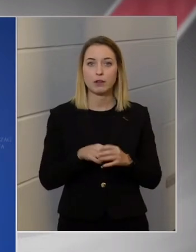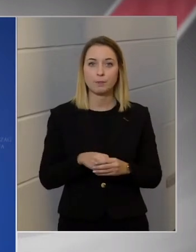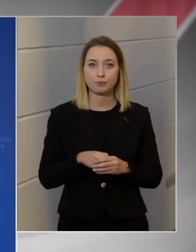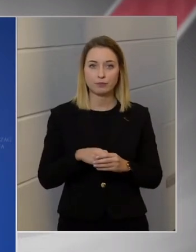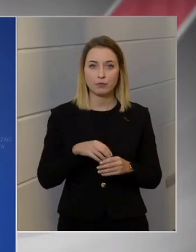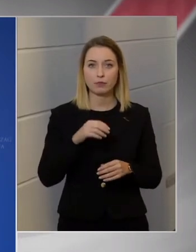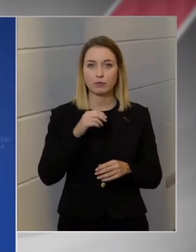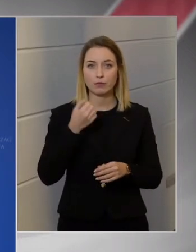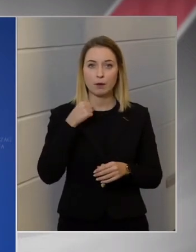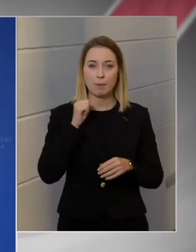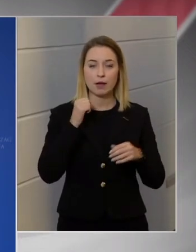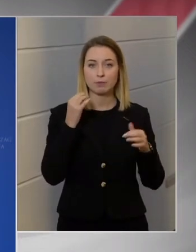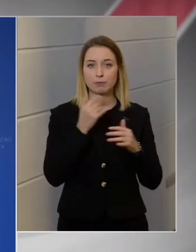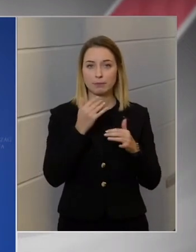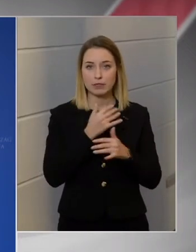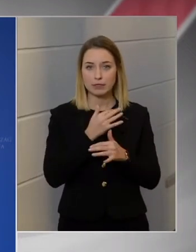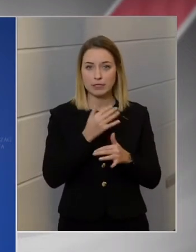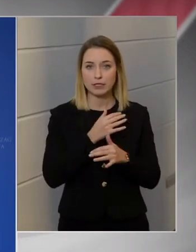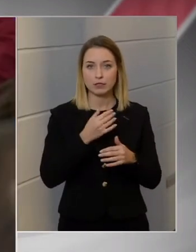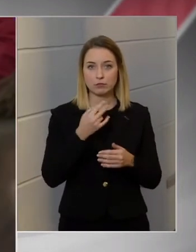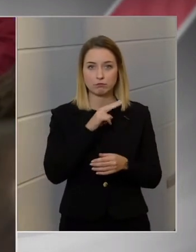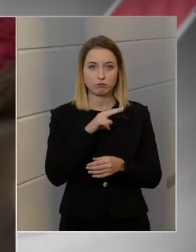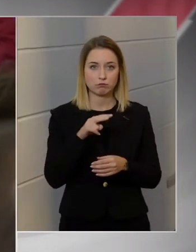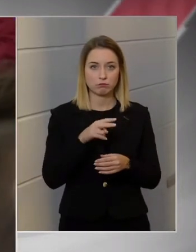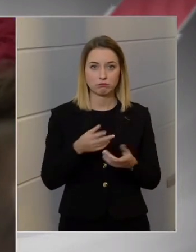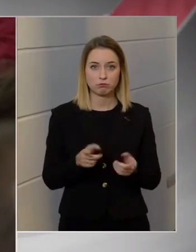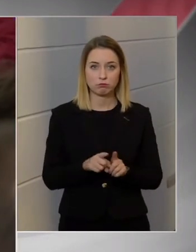irodájában csönk ki a mozgalmának a telefonja.